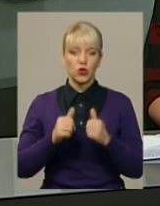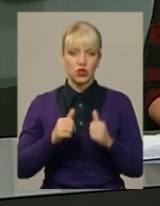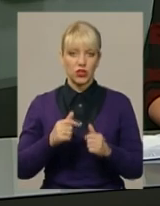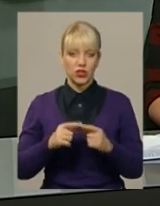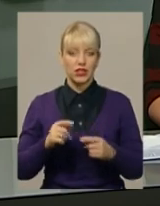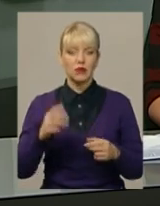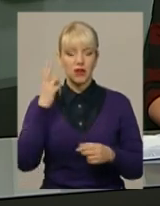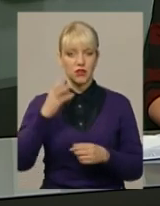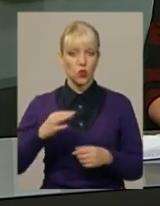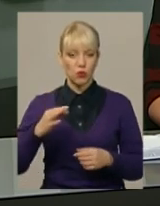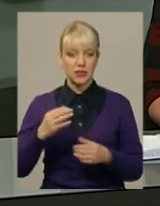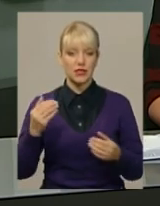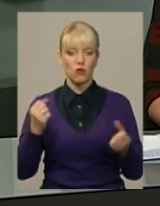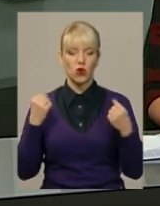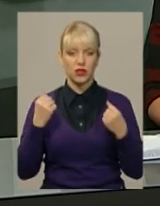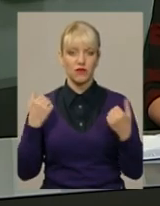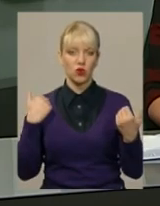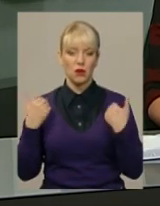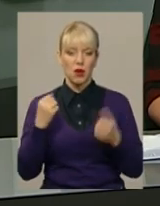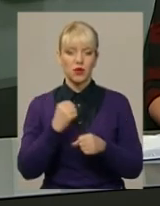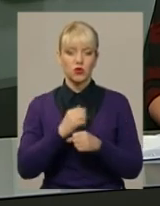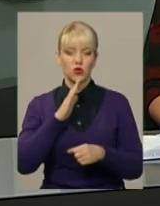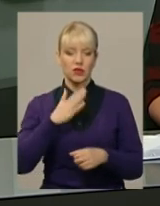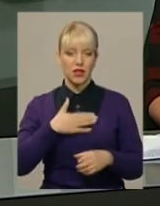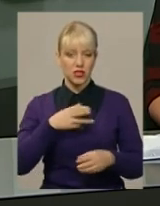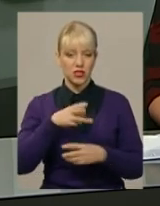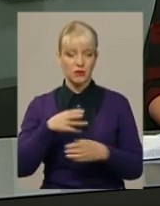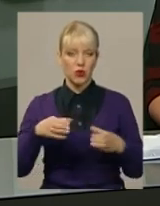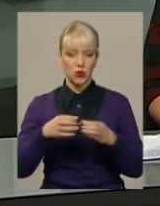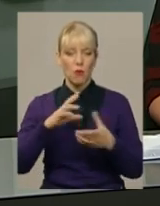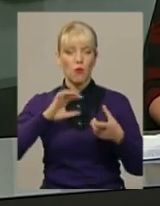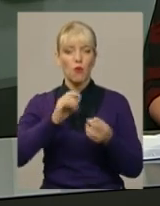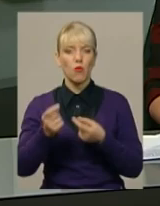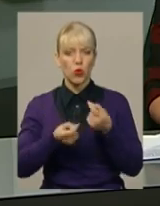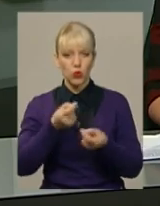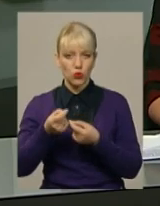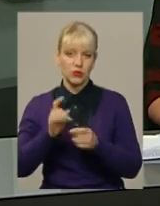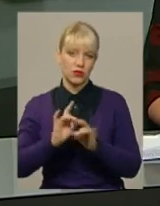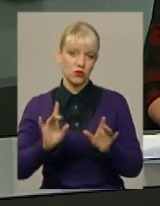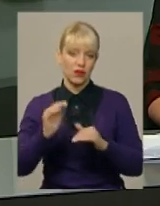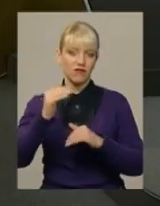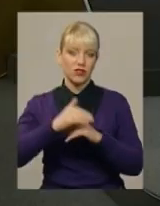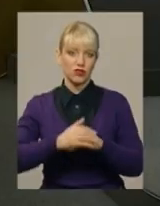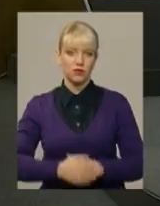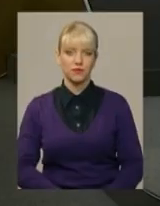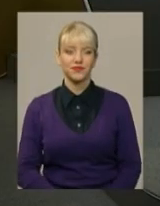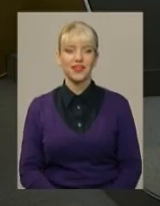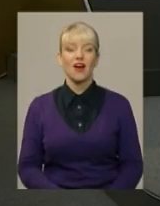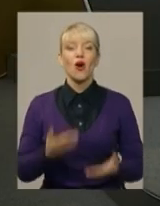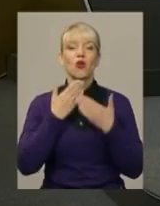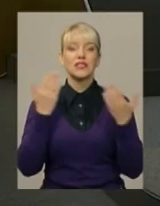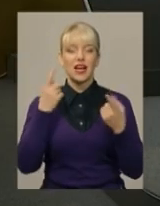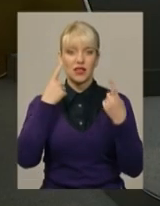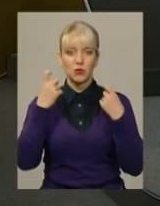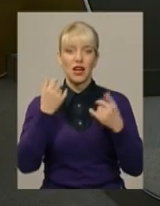спортивної гімнастики працює наша знімальна група. Потробиці зі стартів дивіться в підсумковому інформаційному випуску. Це остання